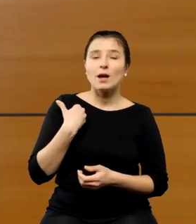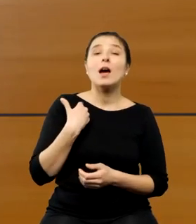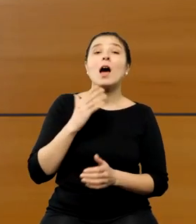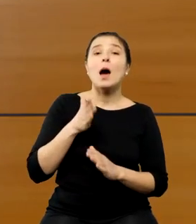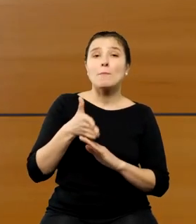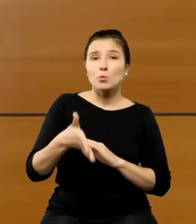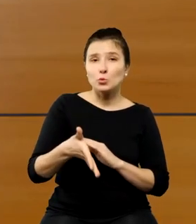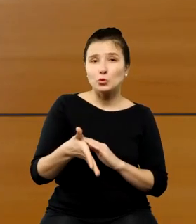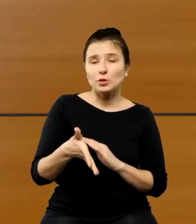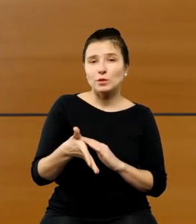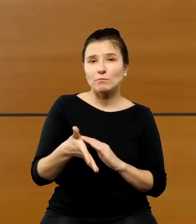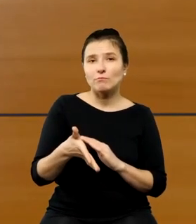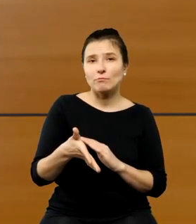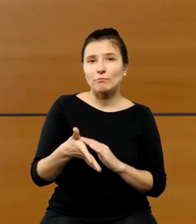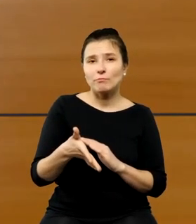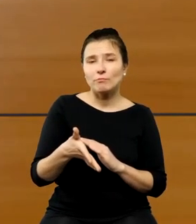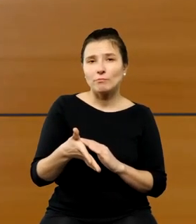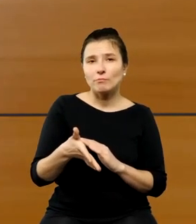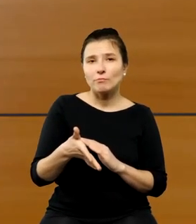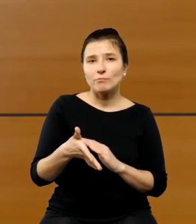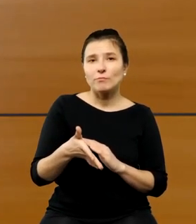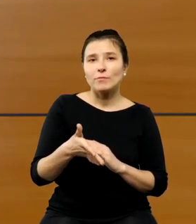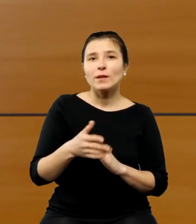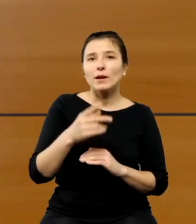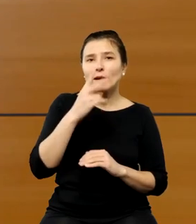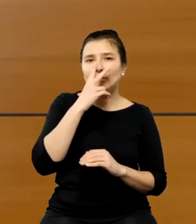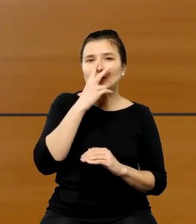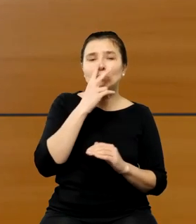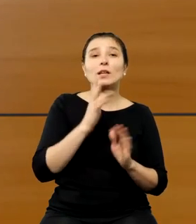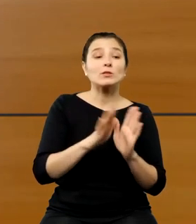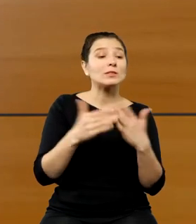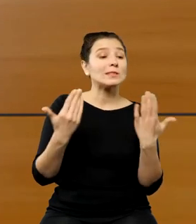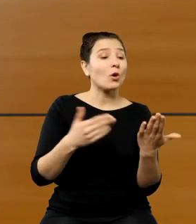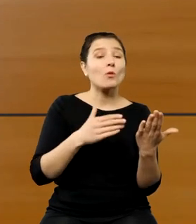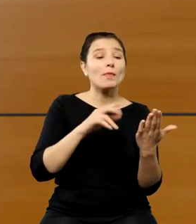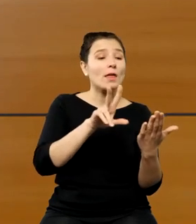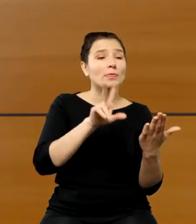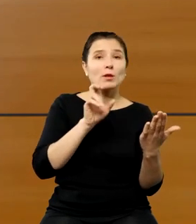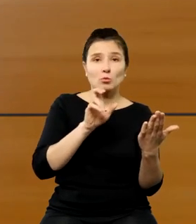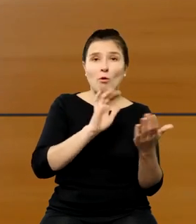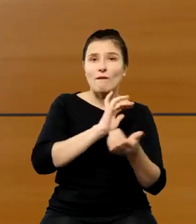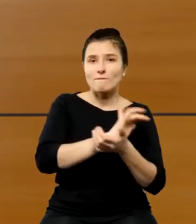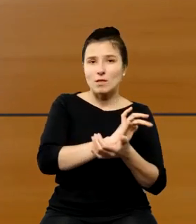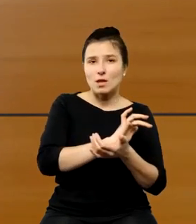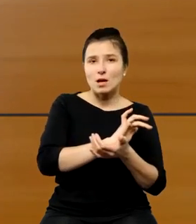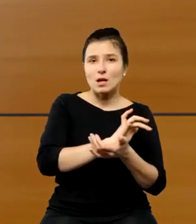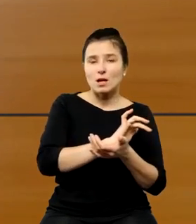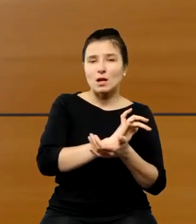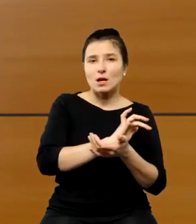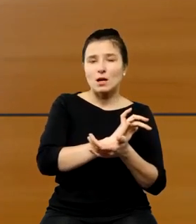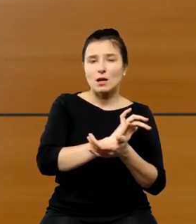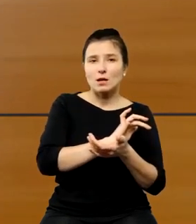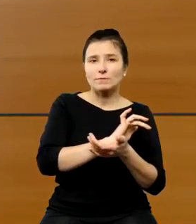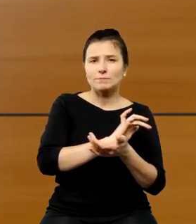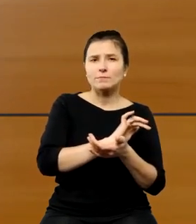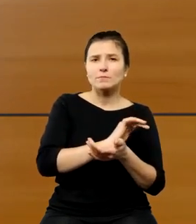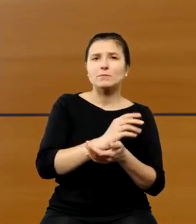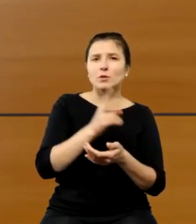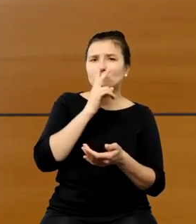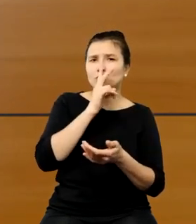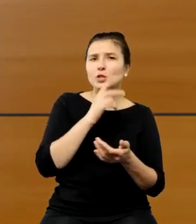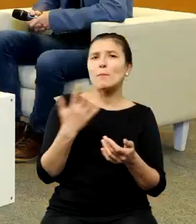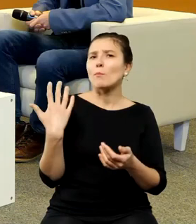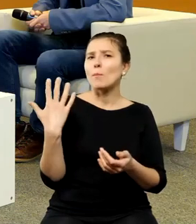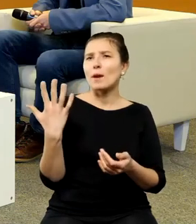na frontespisach, stronach tytułowych wydań, chociażby właśnie to, co mają Państwo po prawej